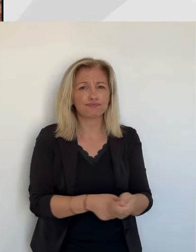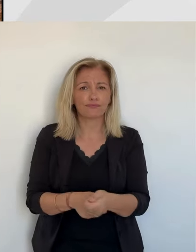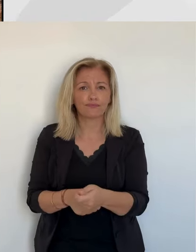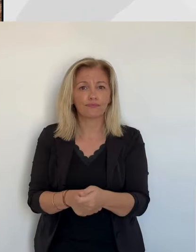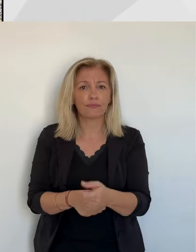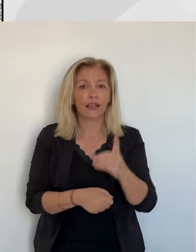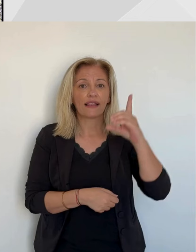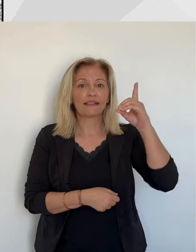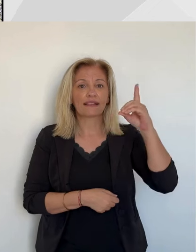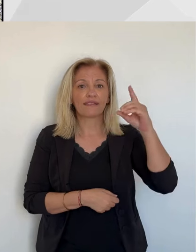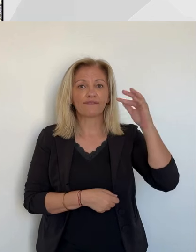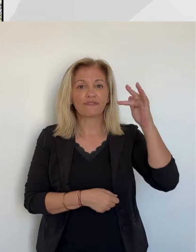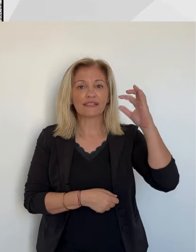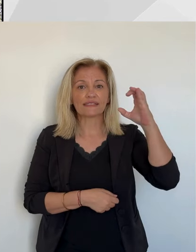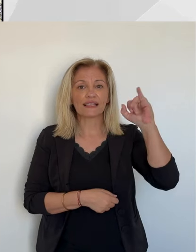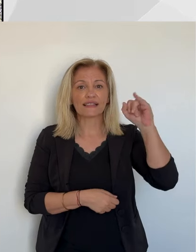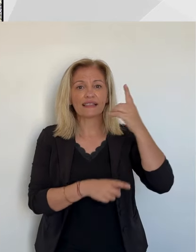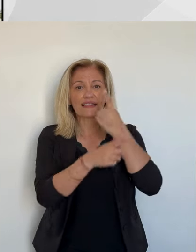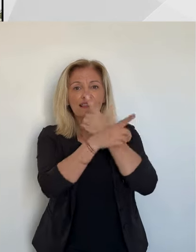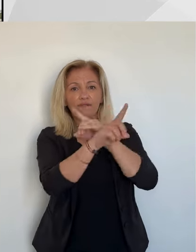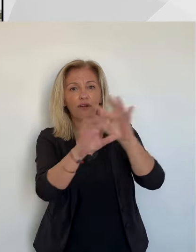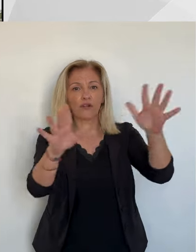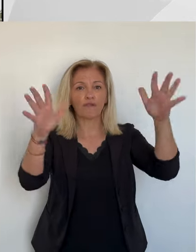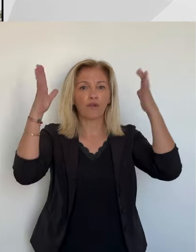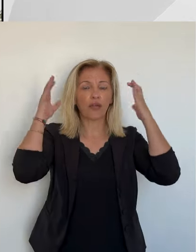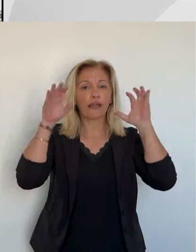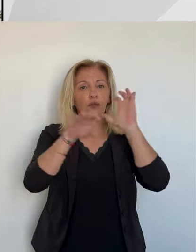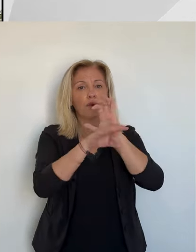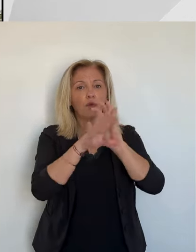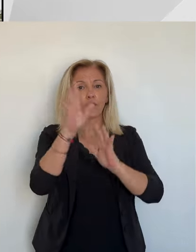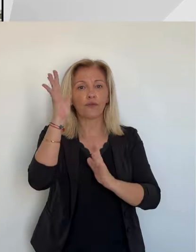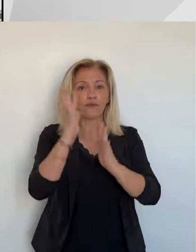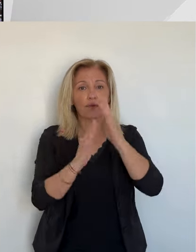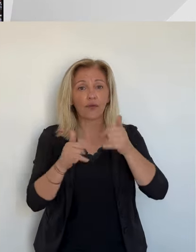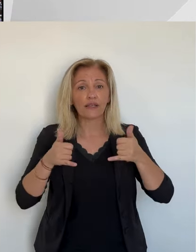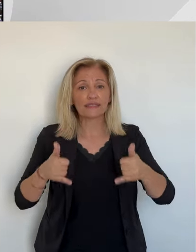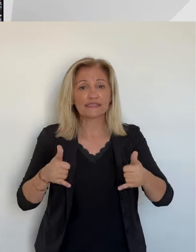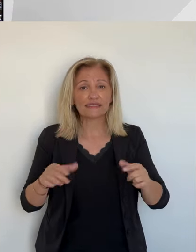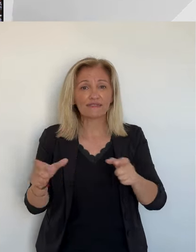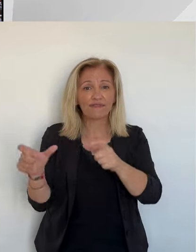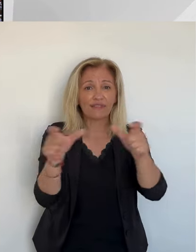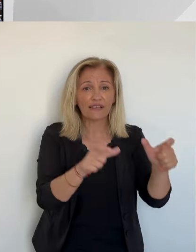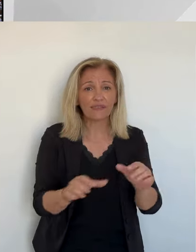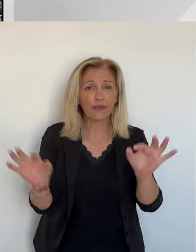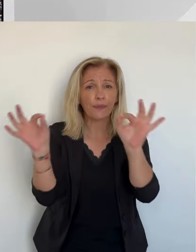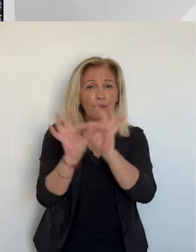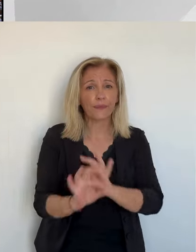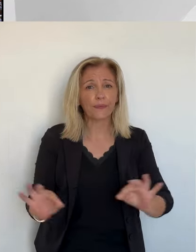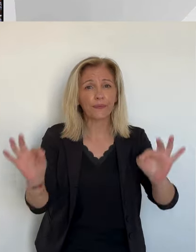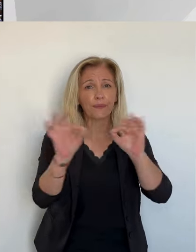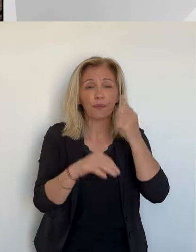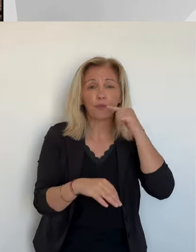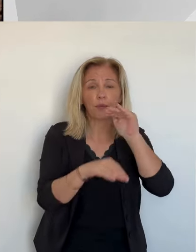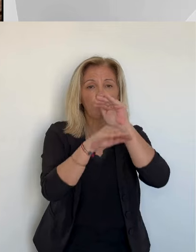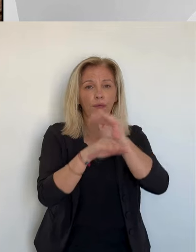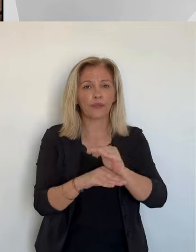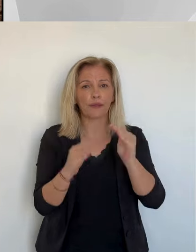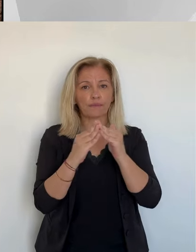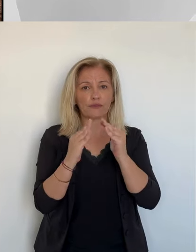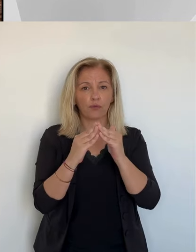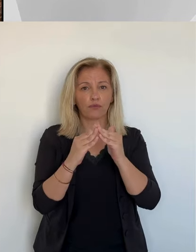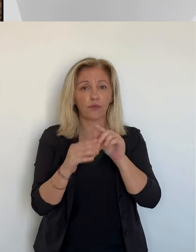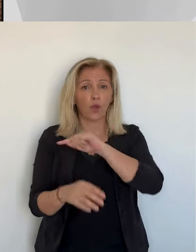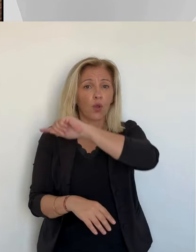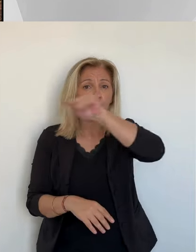et l'absence du débroussaillage qui ont conduit à cet incendie. On est en zone noire d'incendie. Rien n'est touché, rien n'est entretenu.